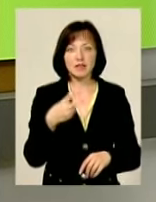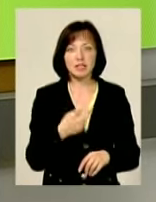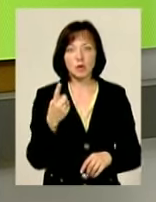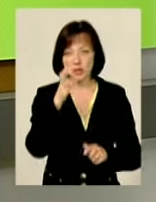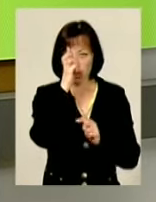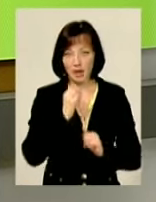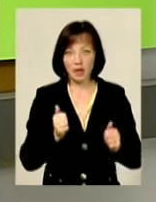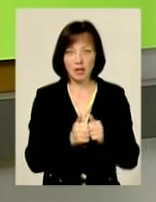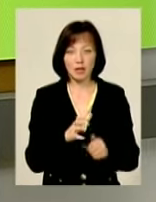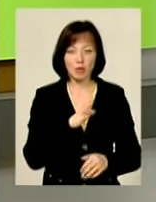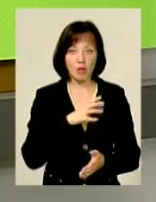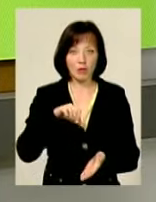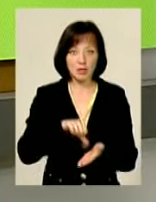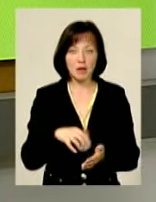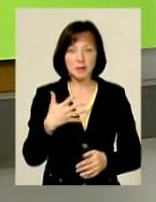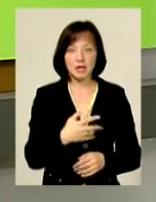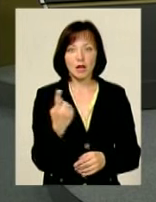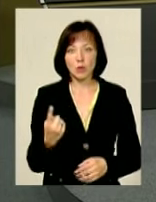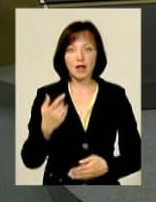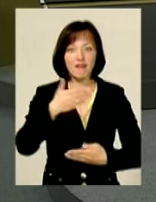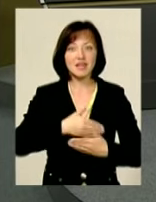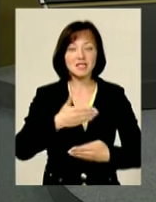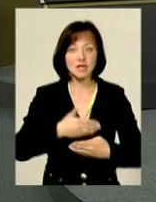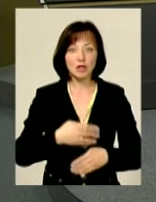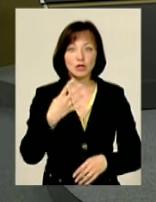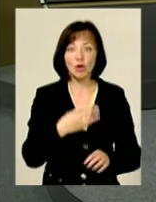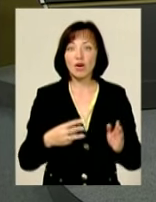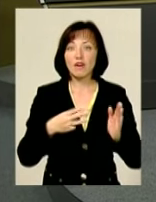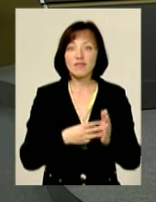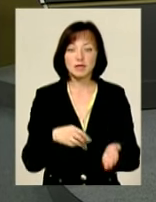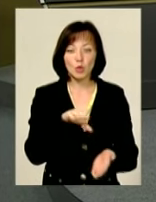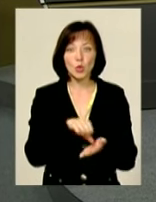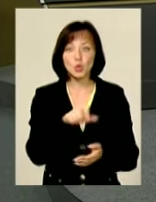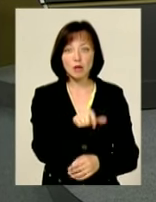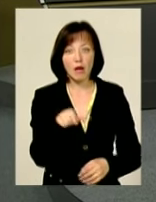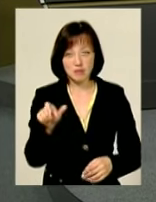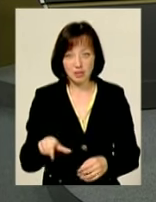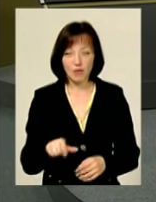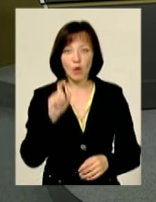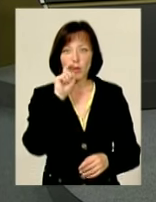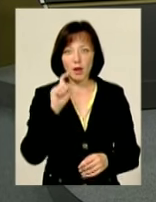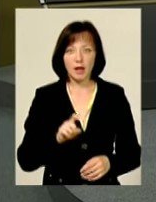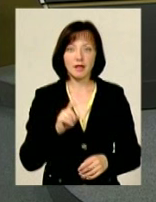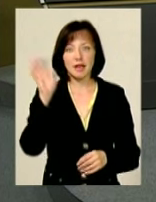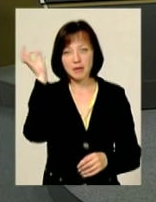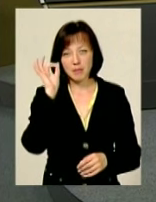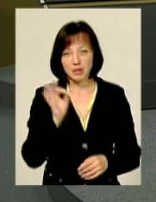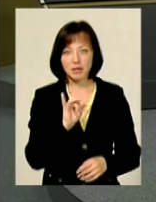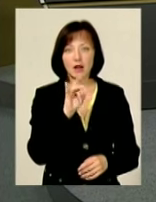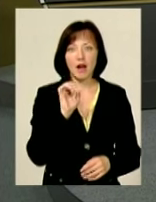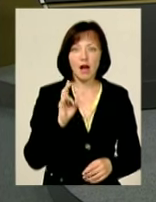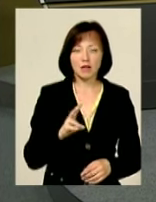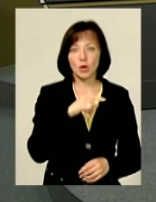країна була, 51 вистава, 48 учасників. Україна, Німеччина, Іран,